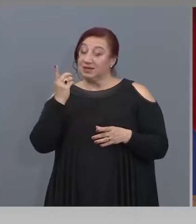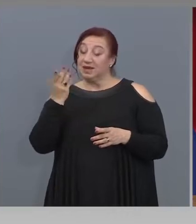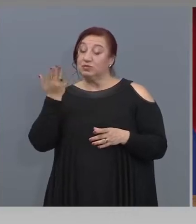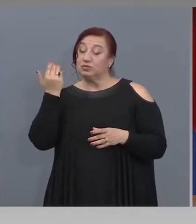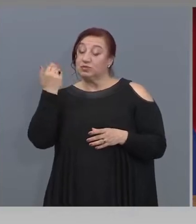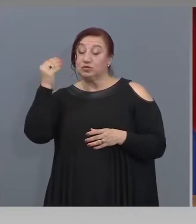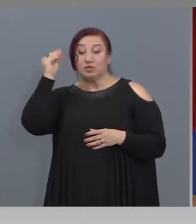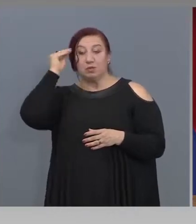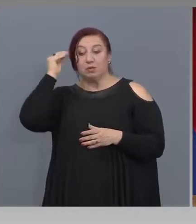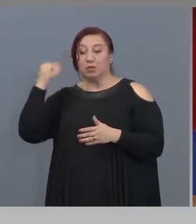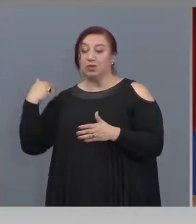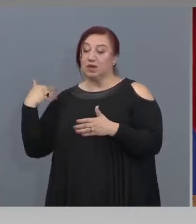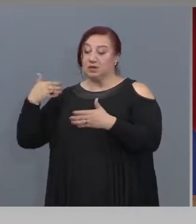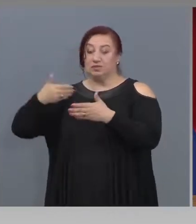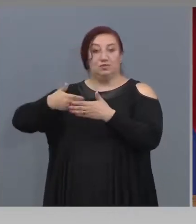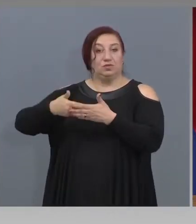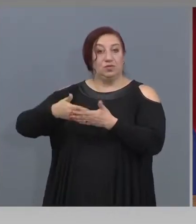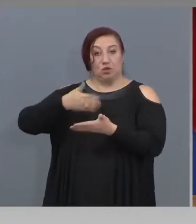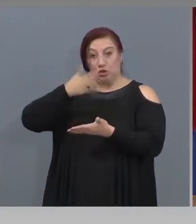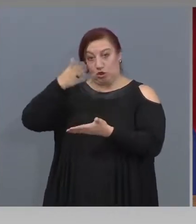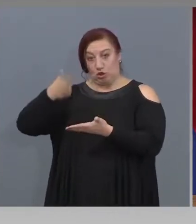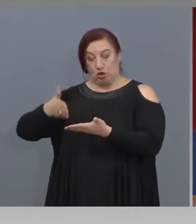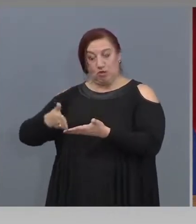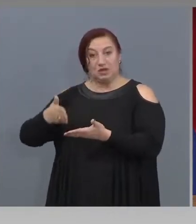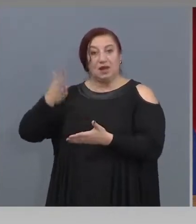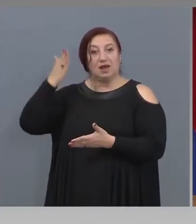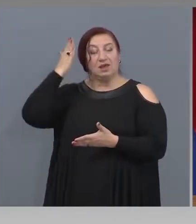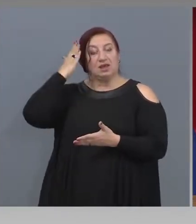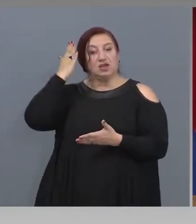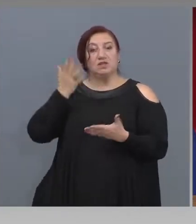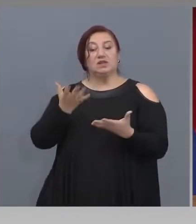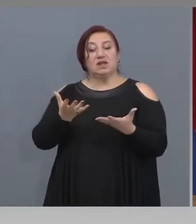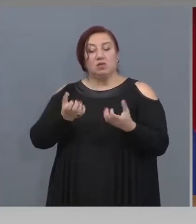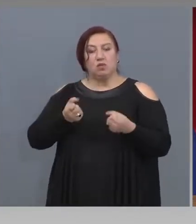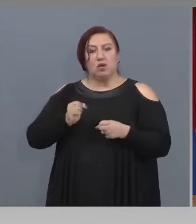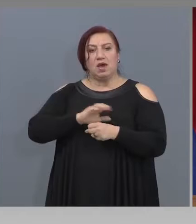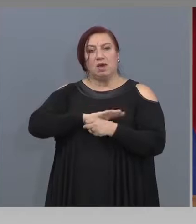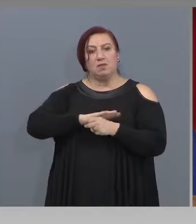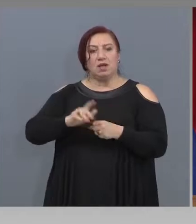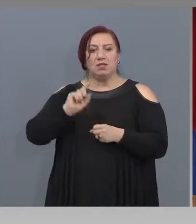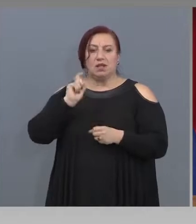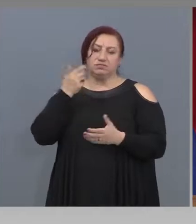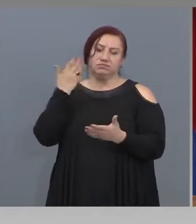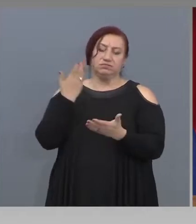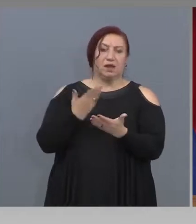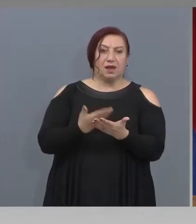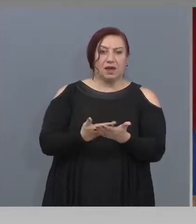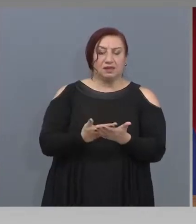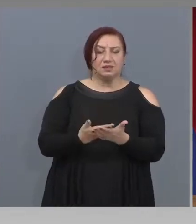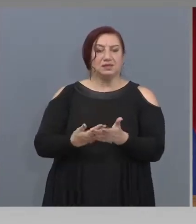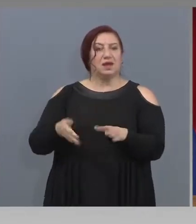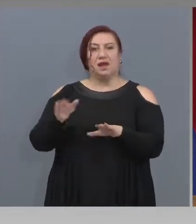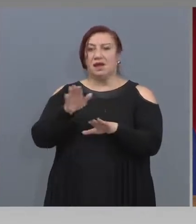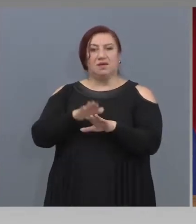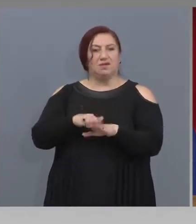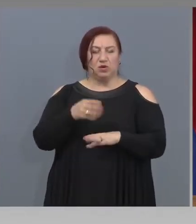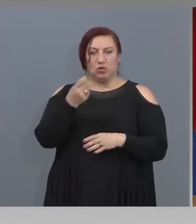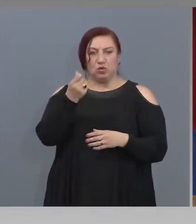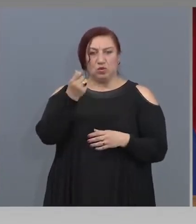сега държавата пое пълна гаранция върху средствата на